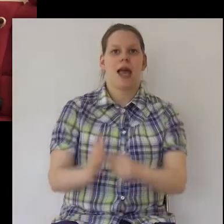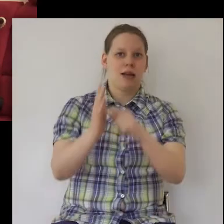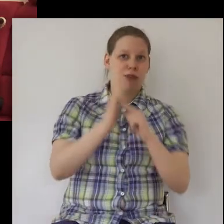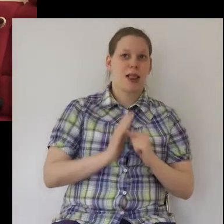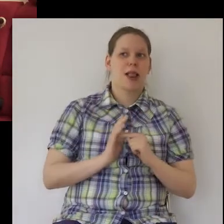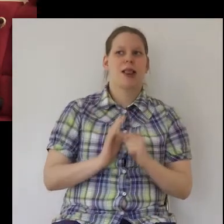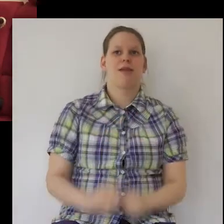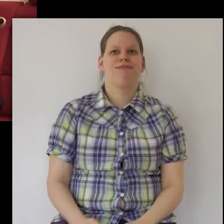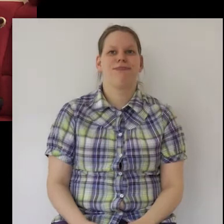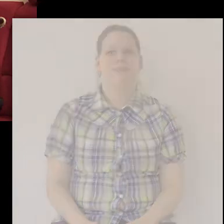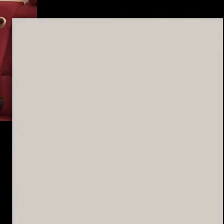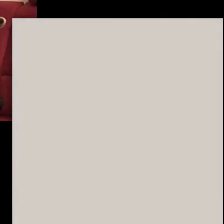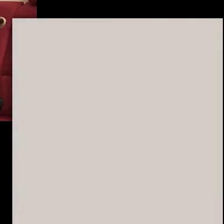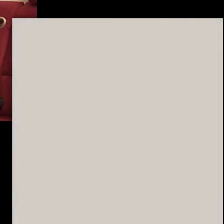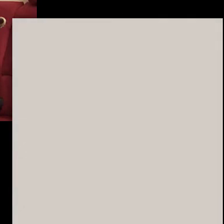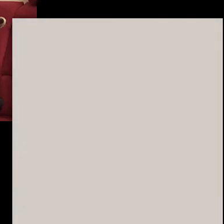Zeig doch mal.